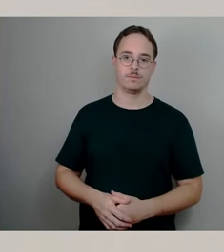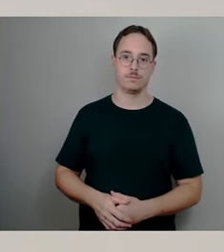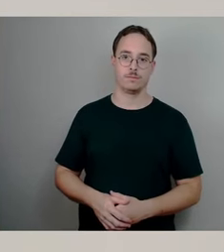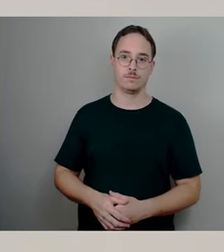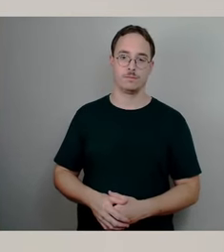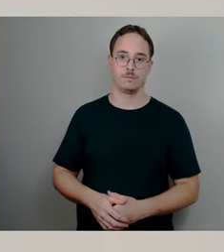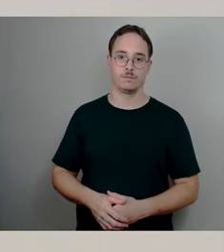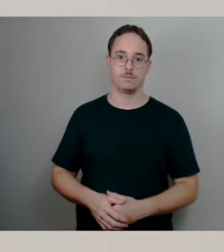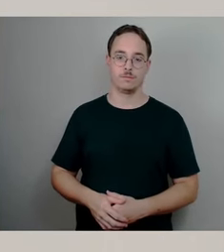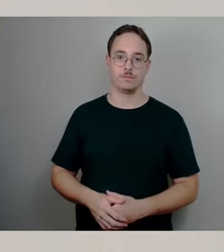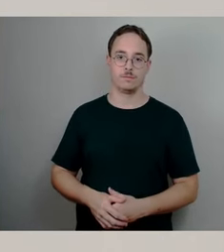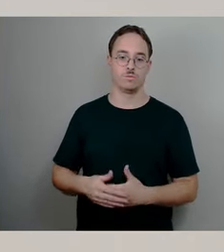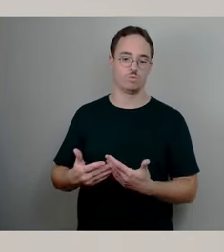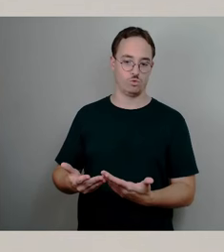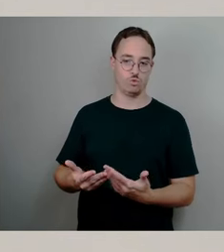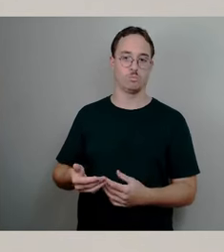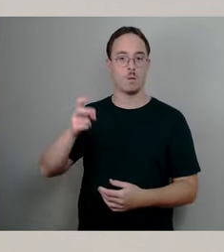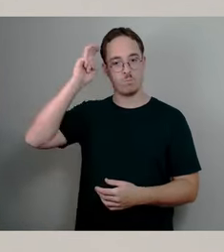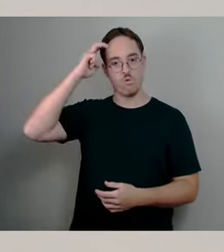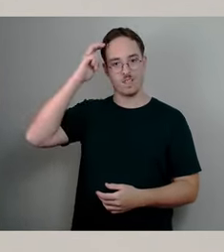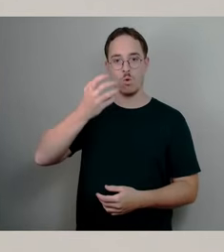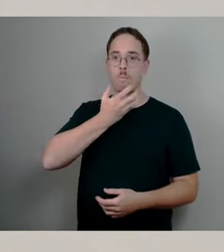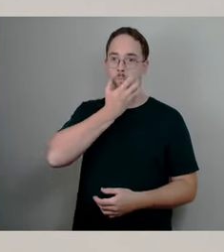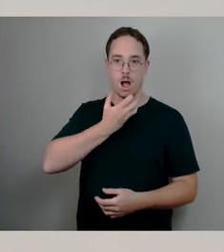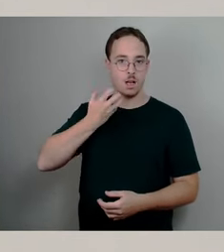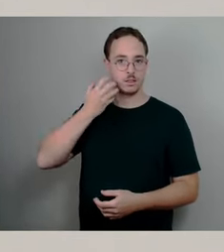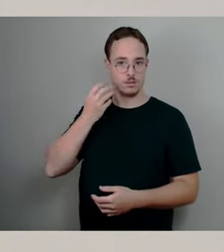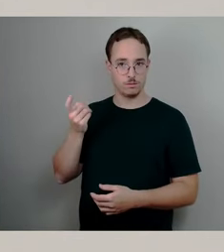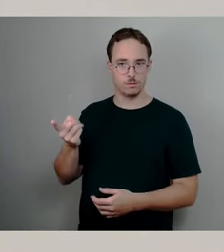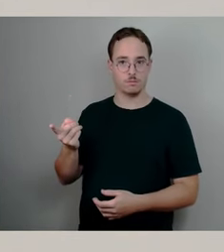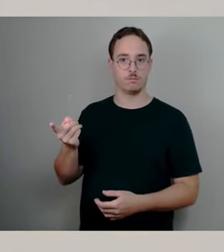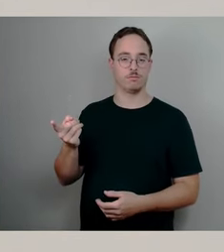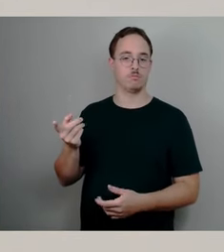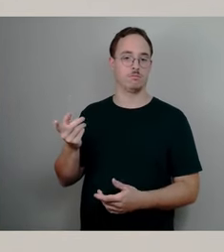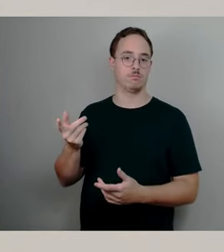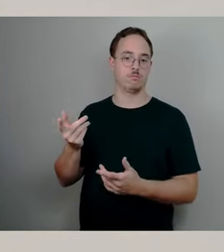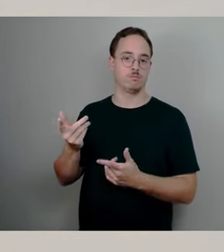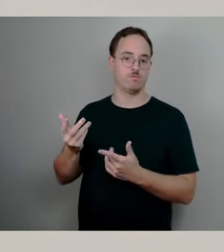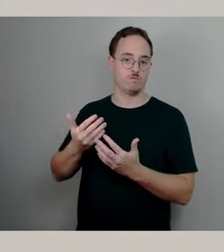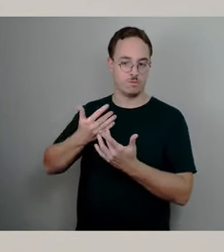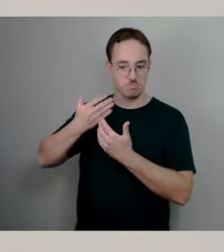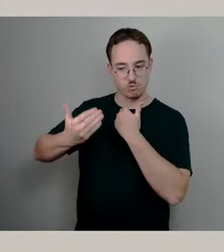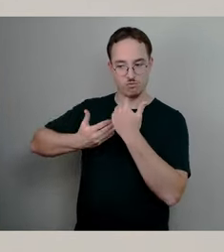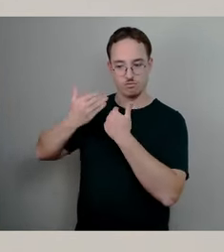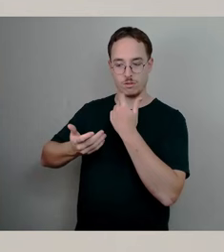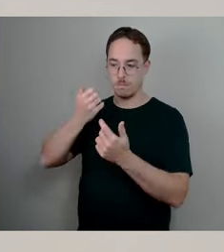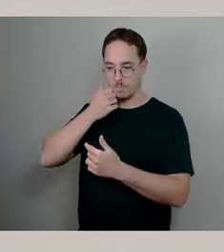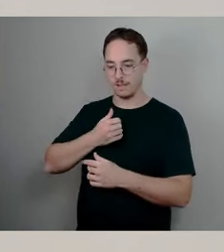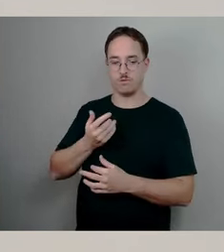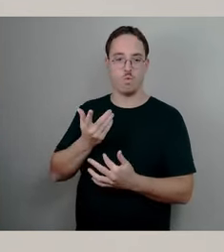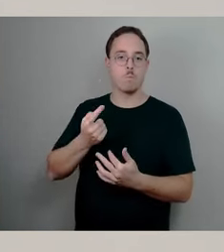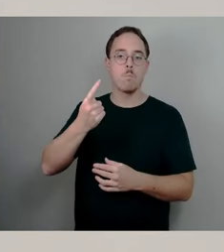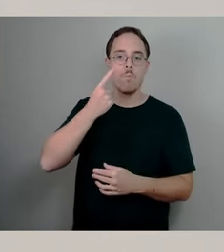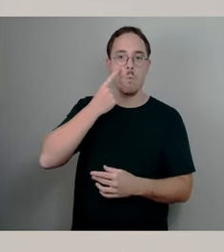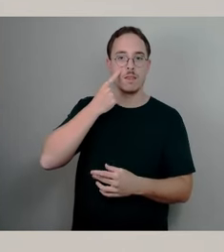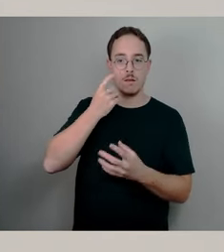sozusagen im Rahmen der unabhängigen Untersuchung einzuordnen und dort eine Erläuterung zu geben. Die liegt aber